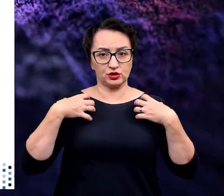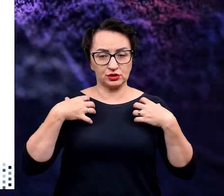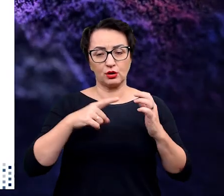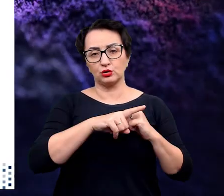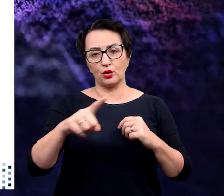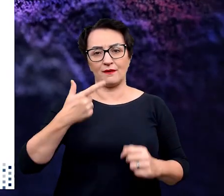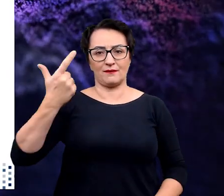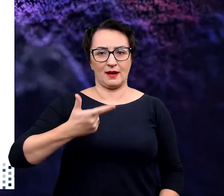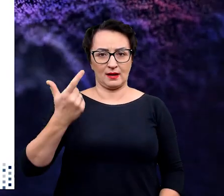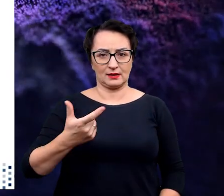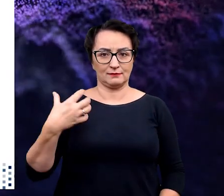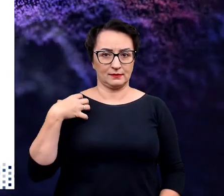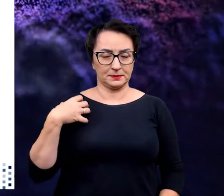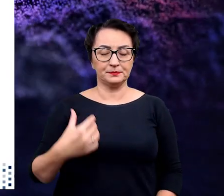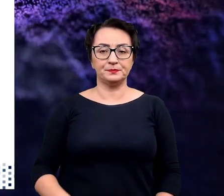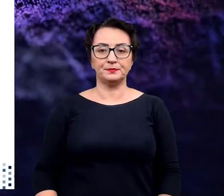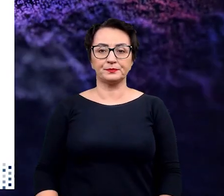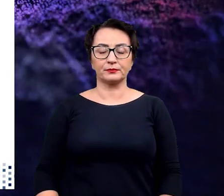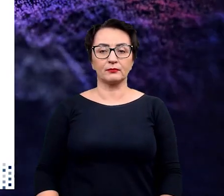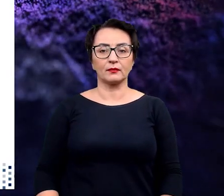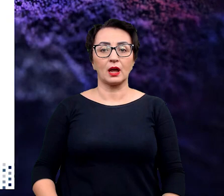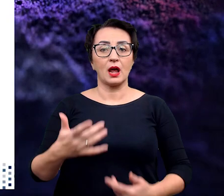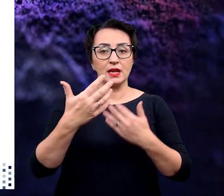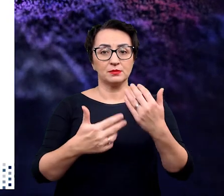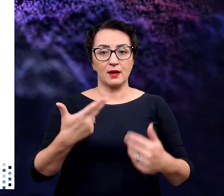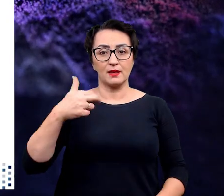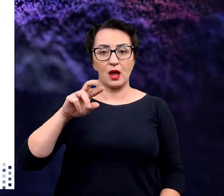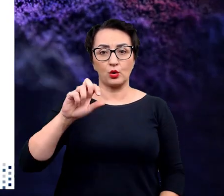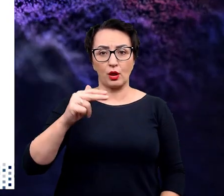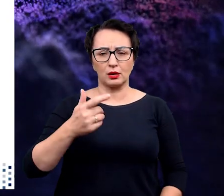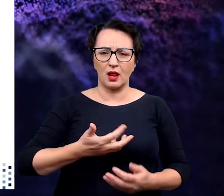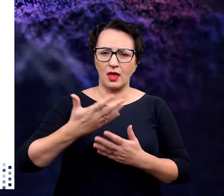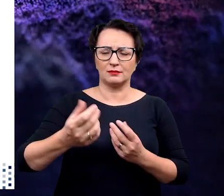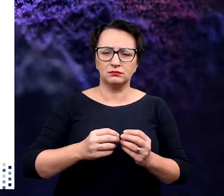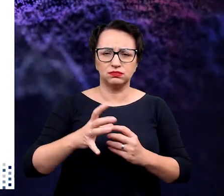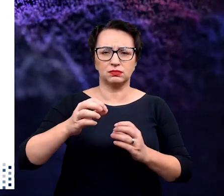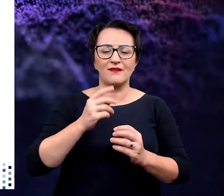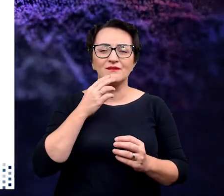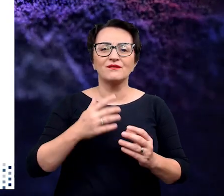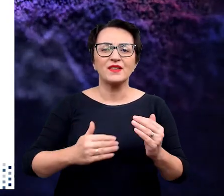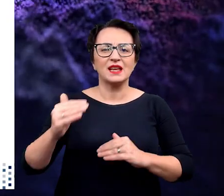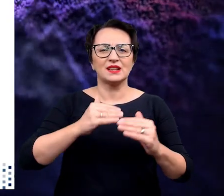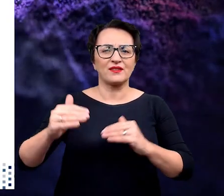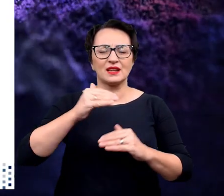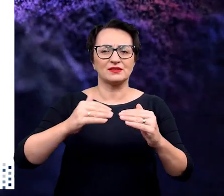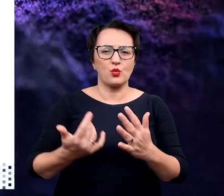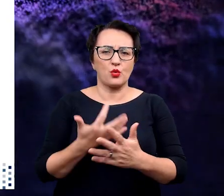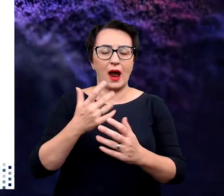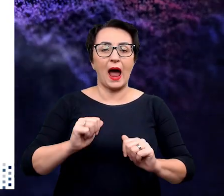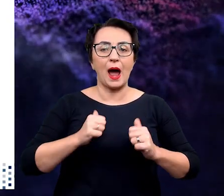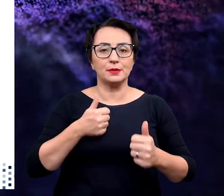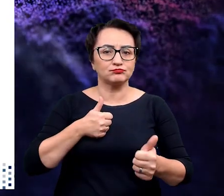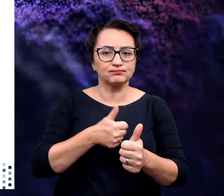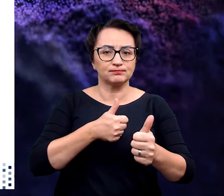płodowego do osiągnięcia mniej więcej drugiego roku życia. I liczba neuronów namnaża się nieustannie u takiego malucha, żeby